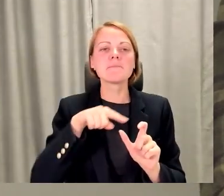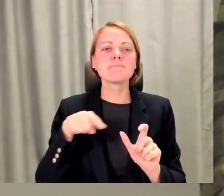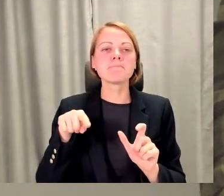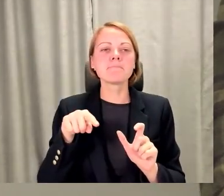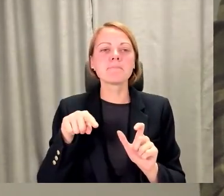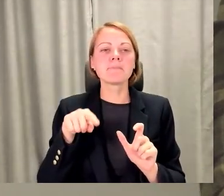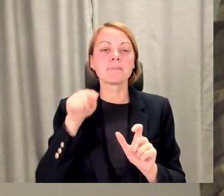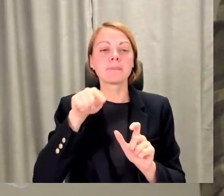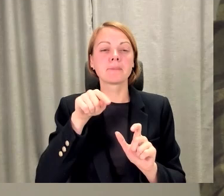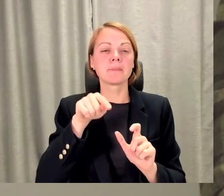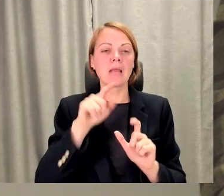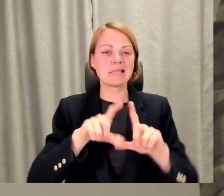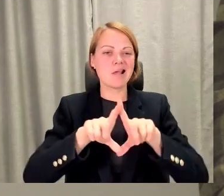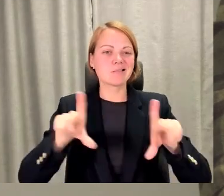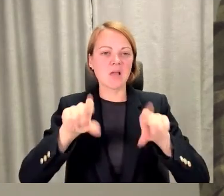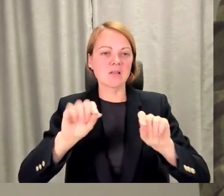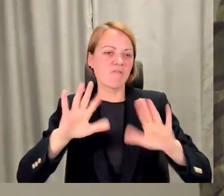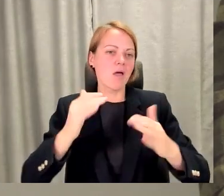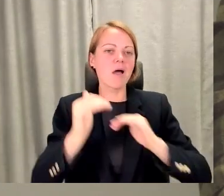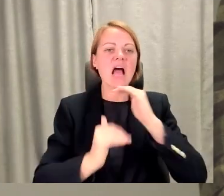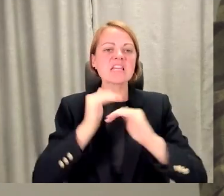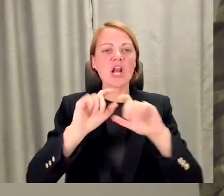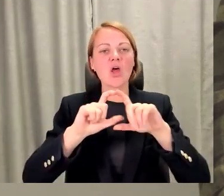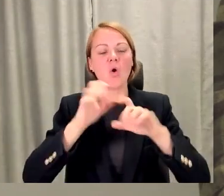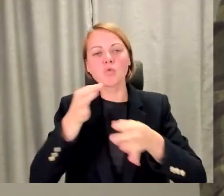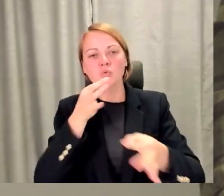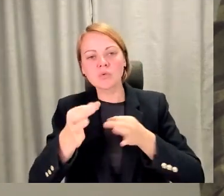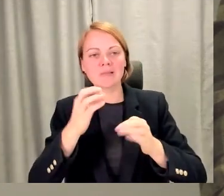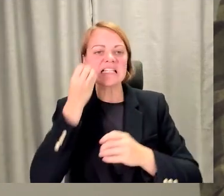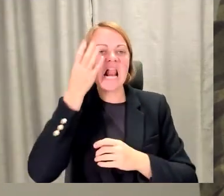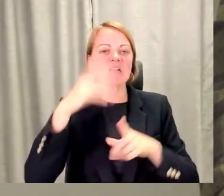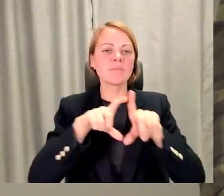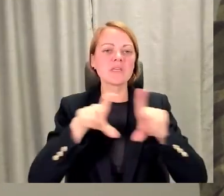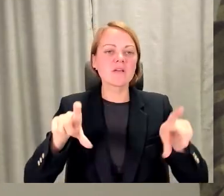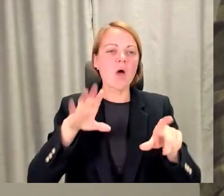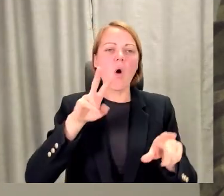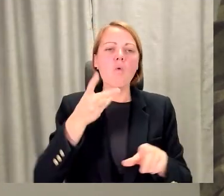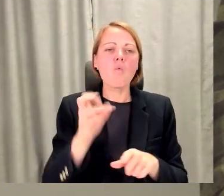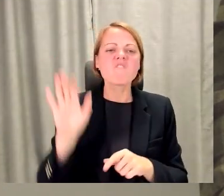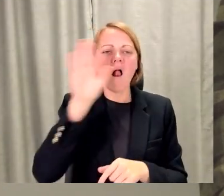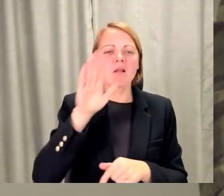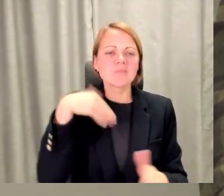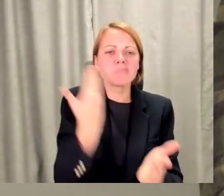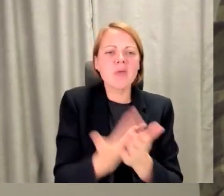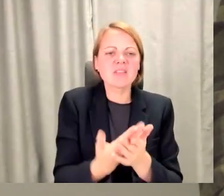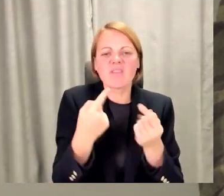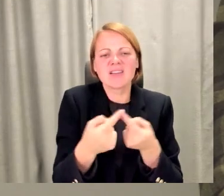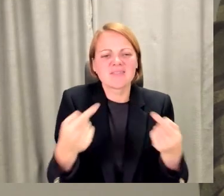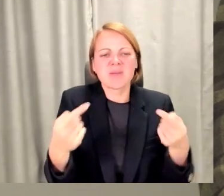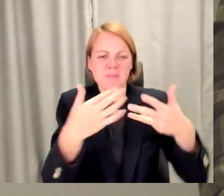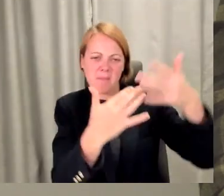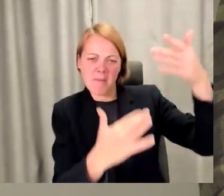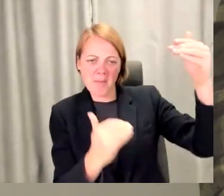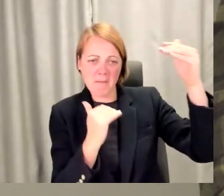tajās iestādēs, karjeras konsultāti izglītības iestādes, ko valsts piedāvā visi instrumenti, kas ir pieejami,